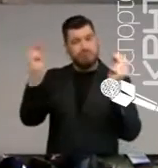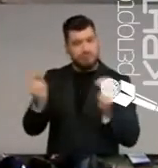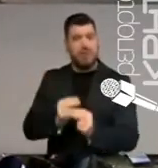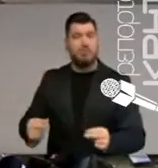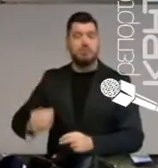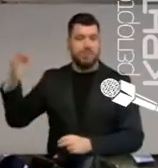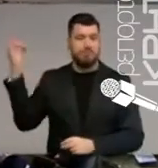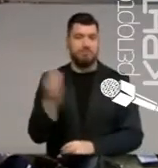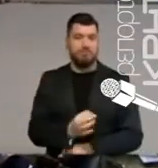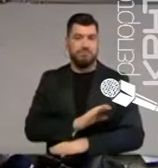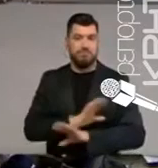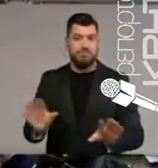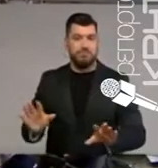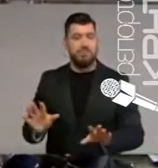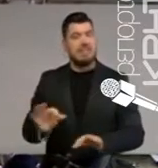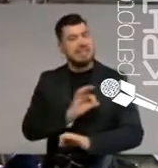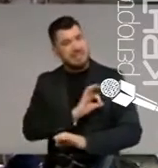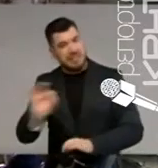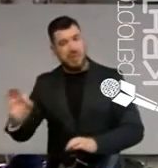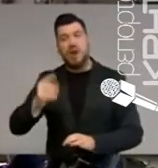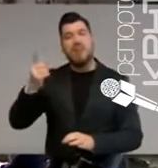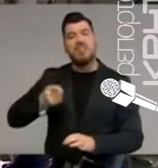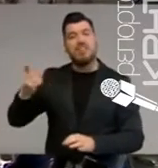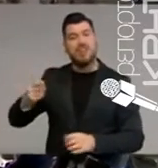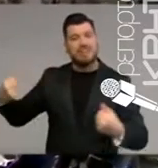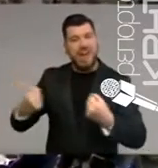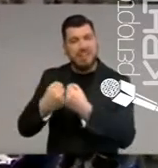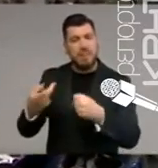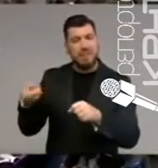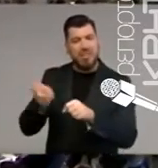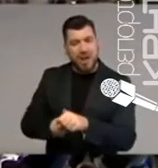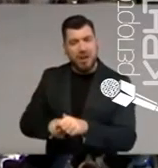προς τη σημαντική βελτίωση των στατιστικών δικτών στη χώρα μας σε αυτό το δίκτυ.